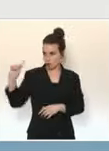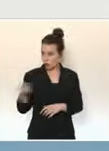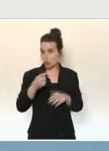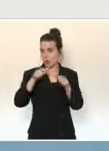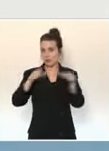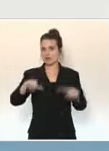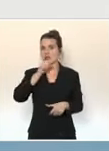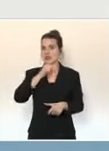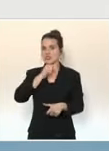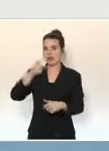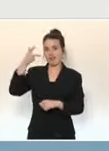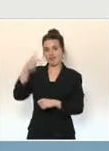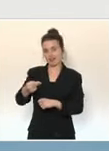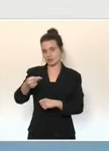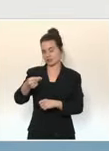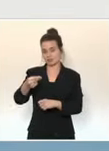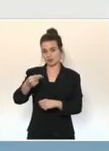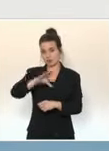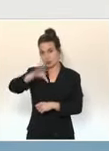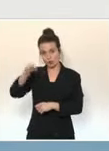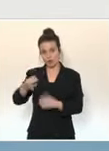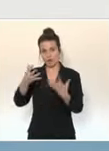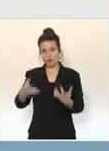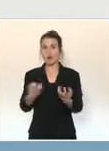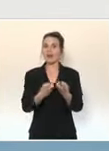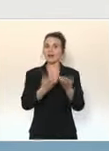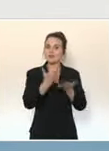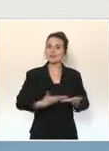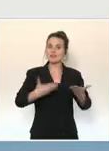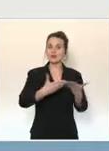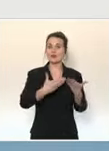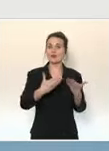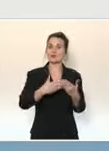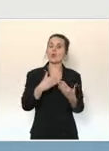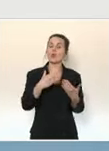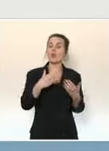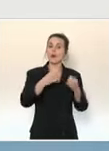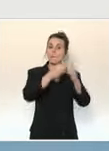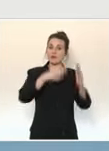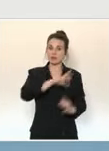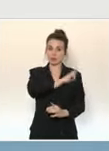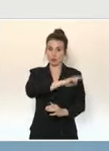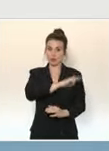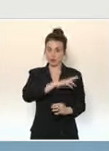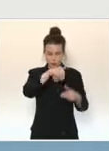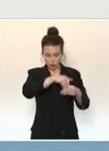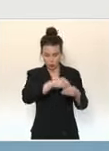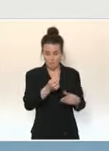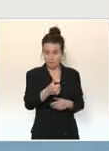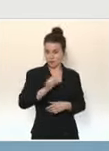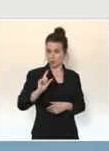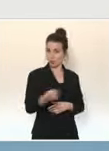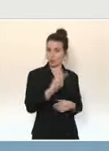C'est d'ailleurs déjà le cas dans les EHPAD où nous comptons désormais quasiment 100 % de vaccinés. Enfin, numéro de téléphone coupe-fil